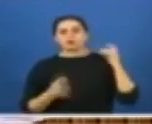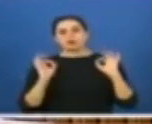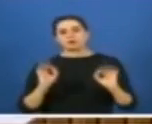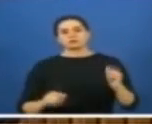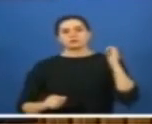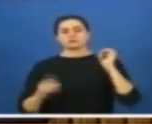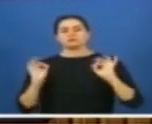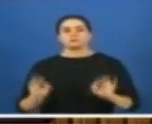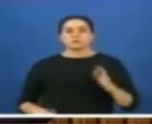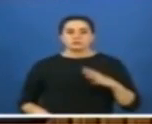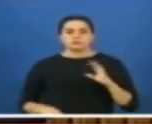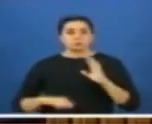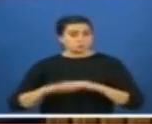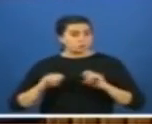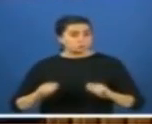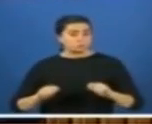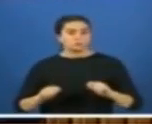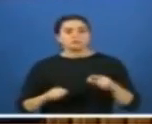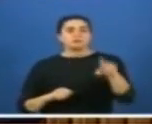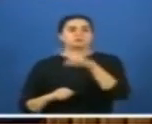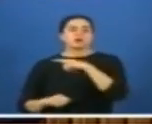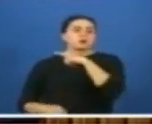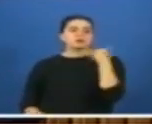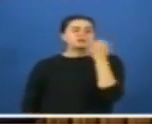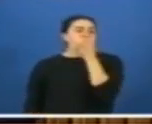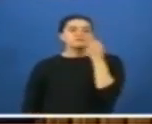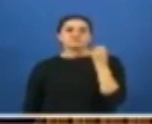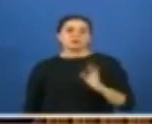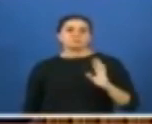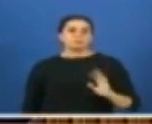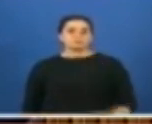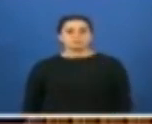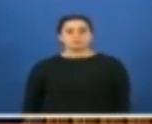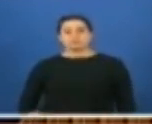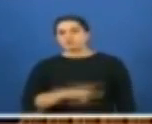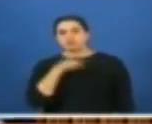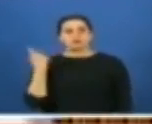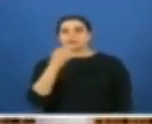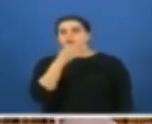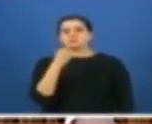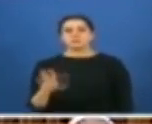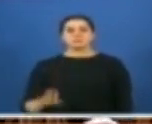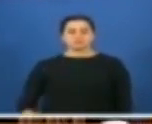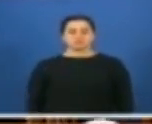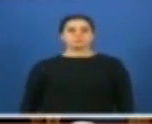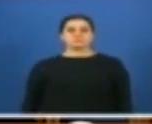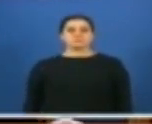istiyorlar. Yapabilirler mi? Buna asla izin vermeyeceğiz. Asla izin vermeyeceğiz.